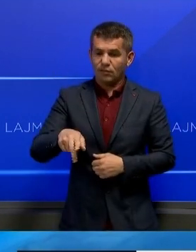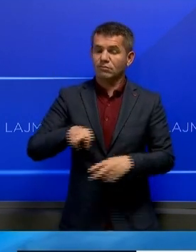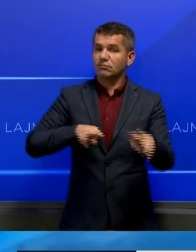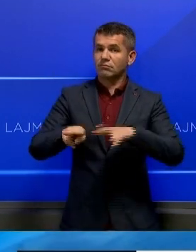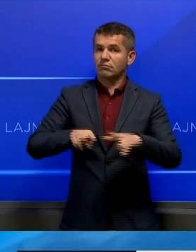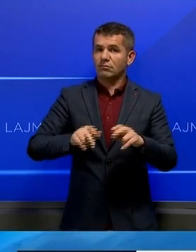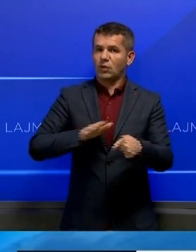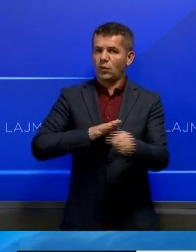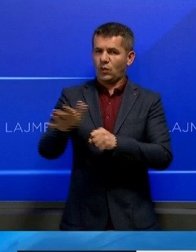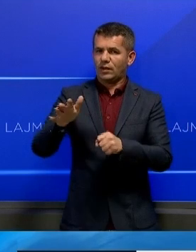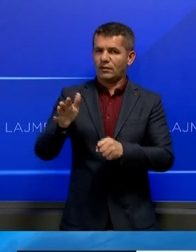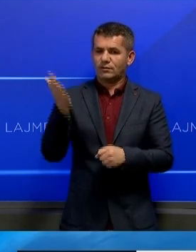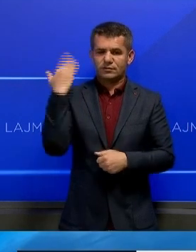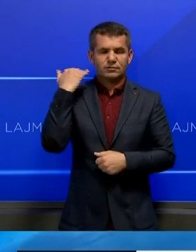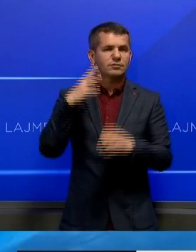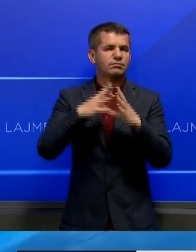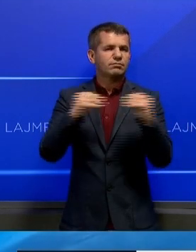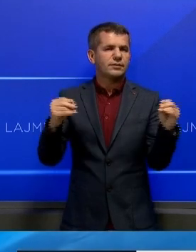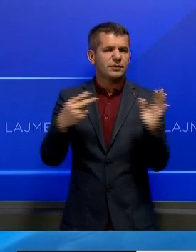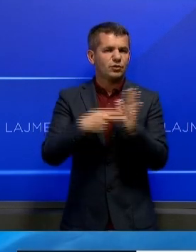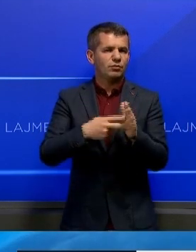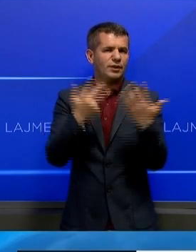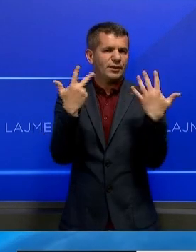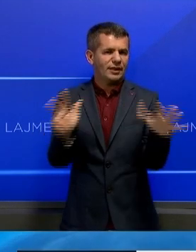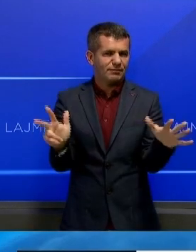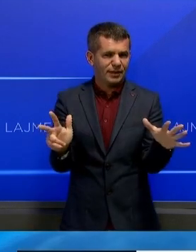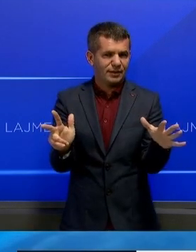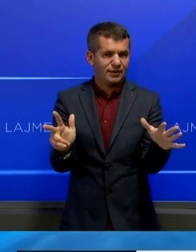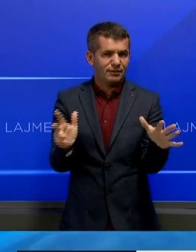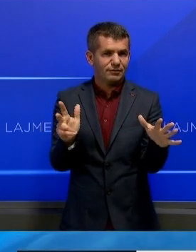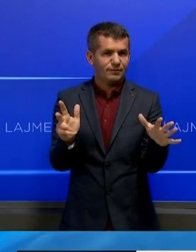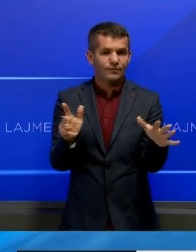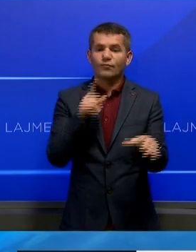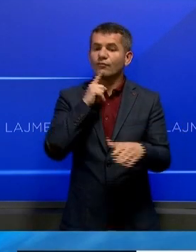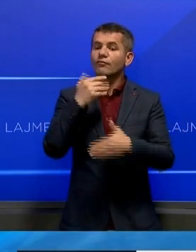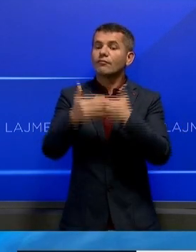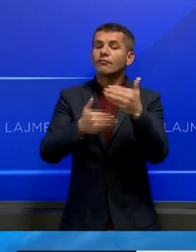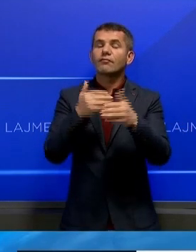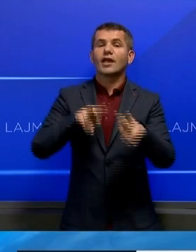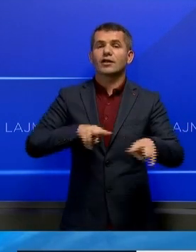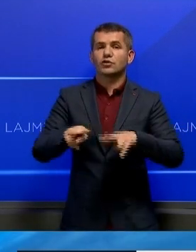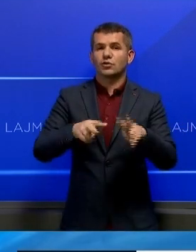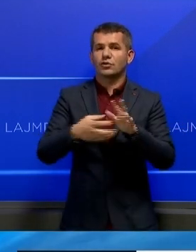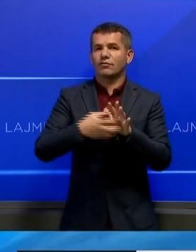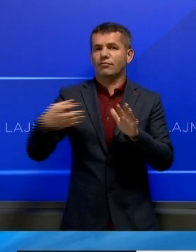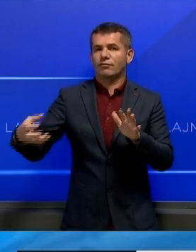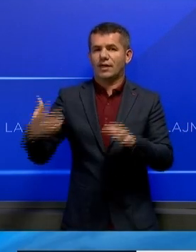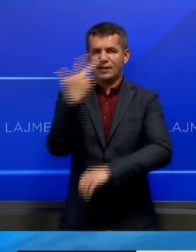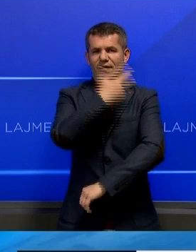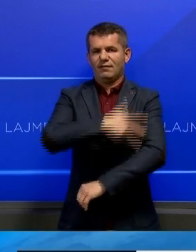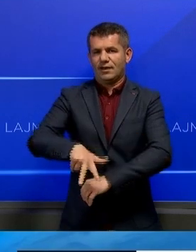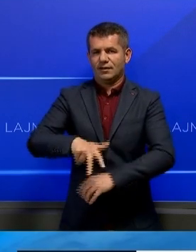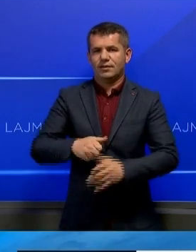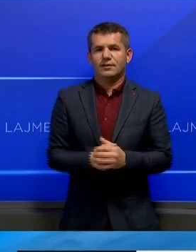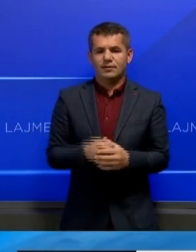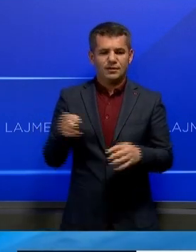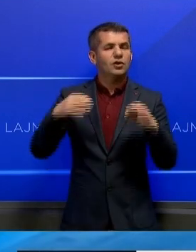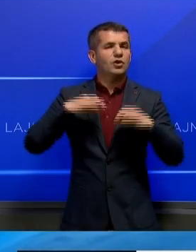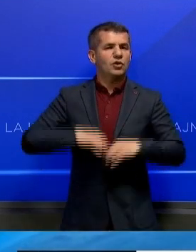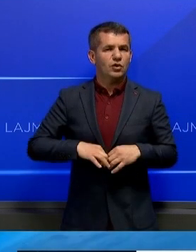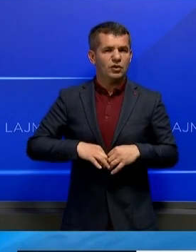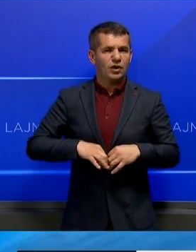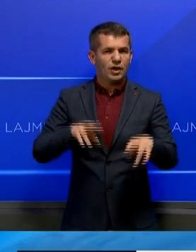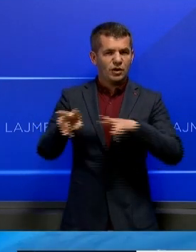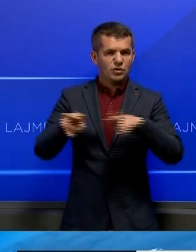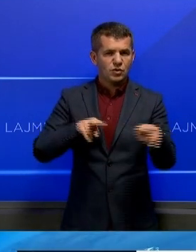kundë Rugoves ishte ngritur në mars të vitit 2018 ndërsa procesit gjysorës gjati më shumë se tre vjet. Kryetari trupi